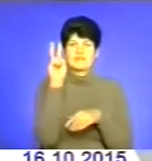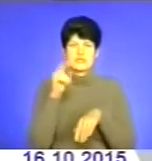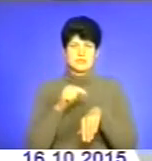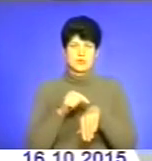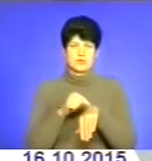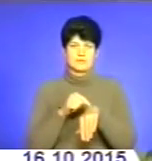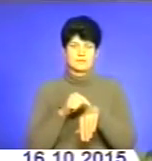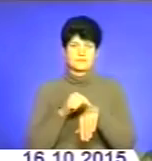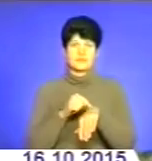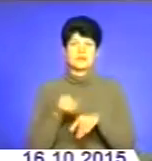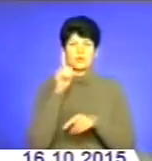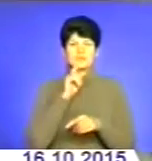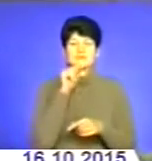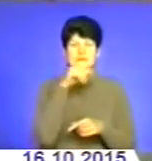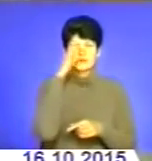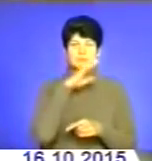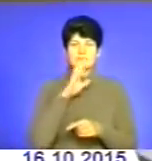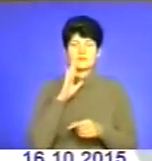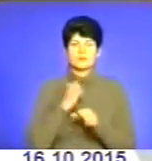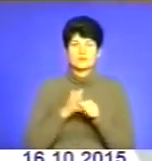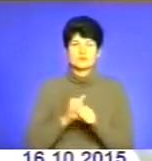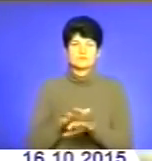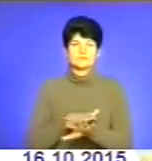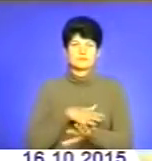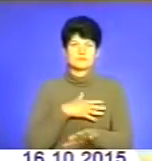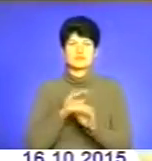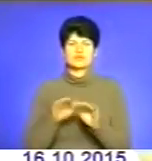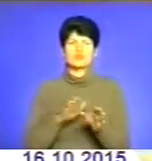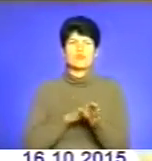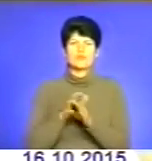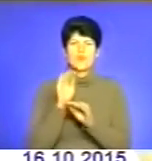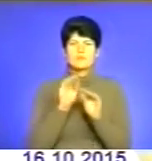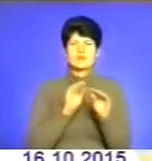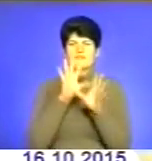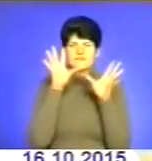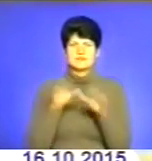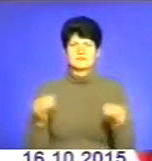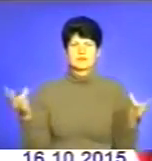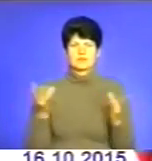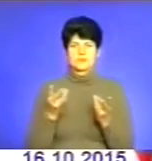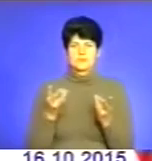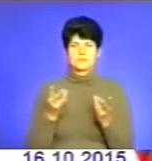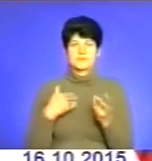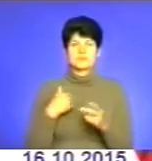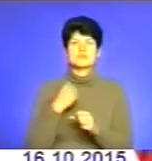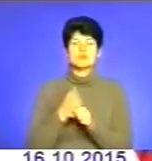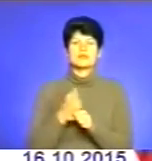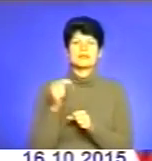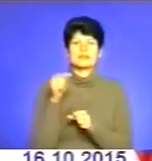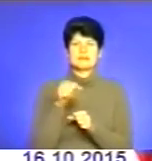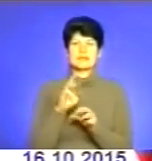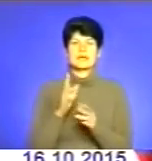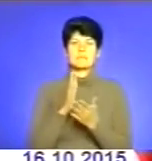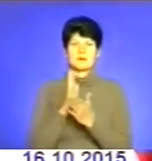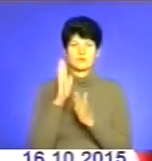Для зручності тих батьків, які працюють допізна. Садочок повністю обладнаний всім необхідним. Зробили ми так, як має